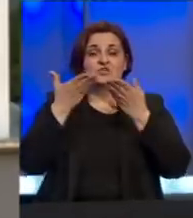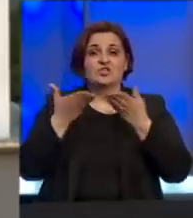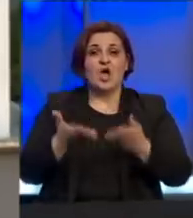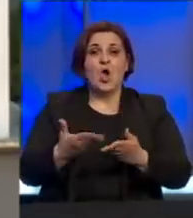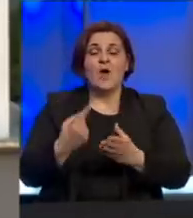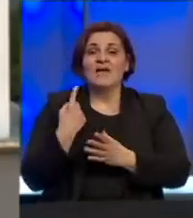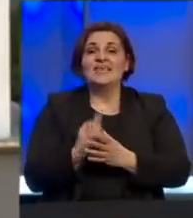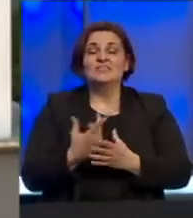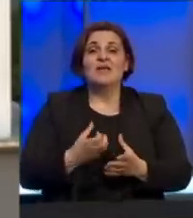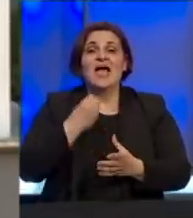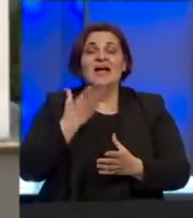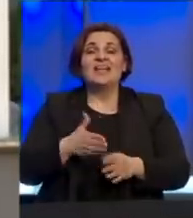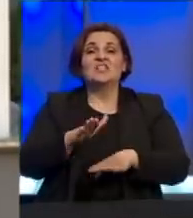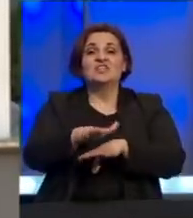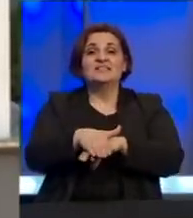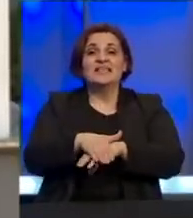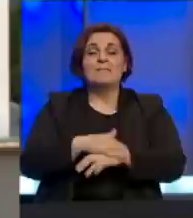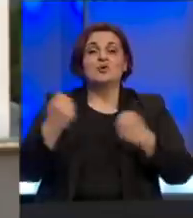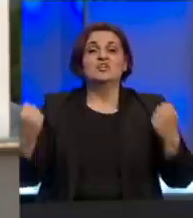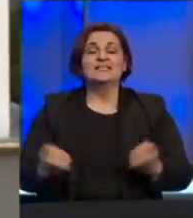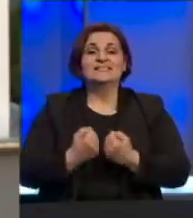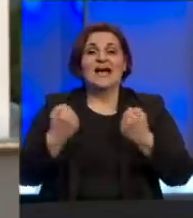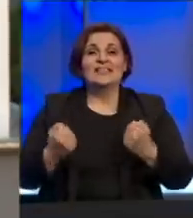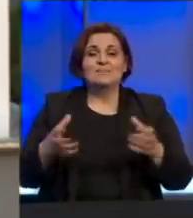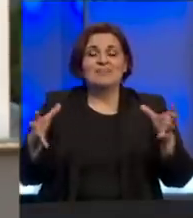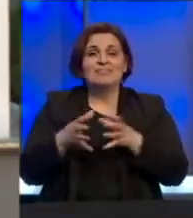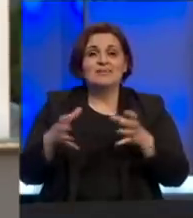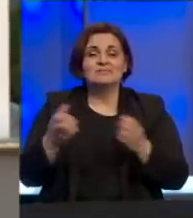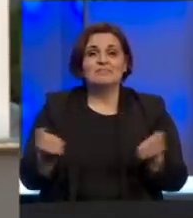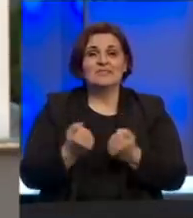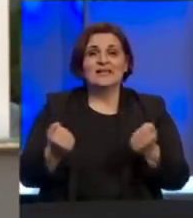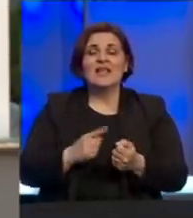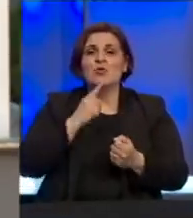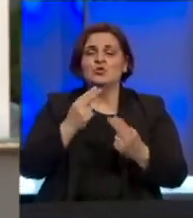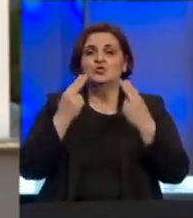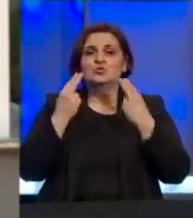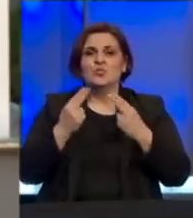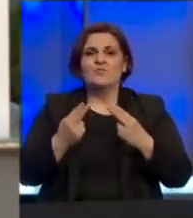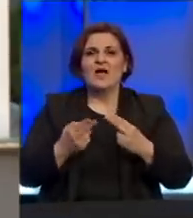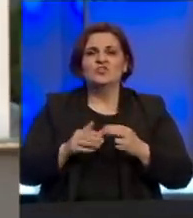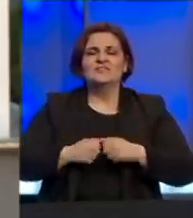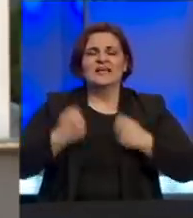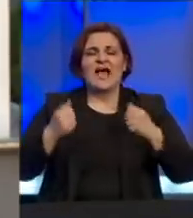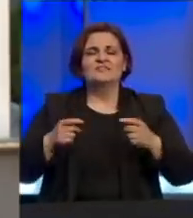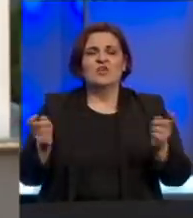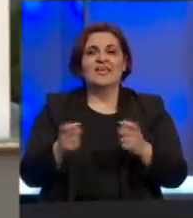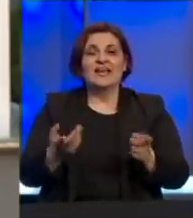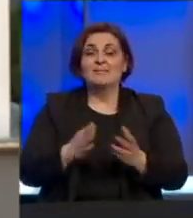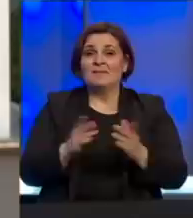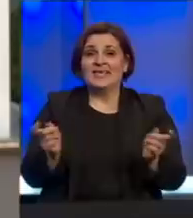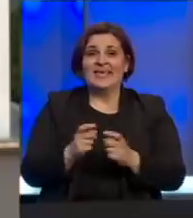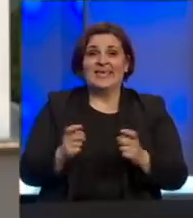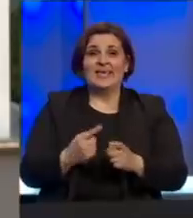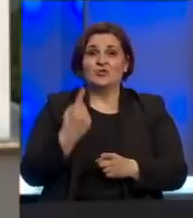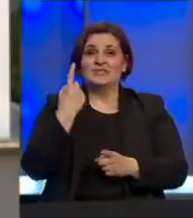izolacija odnosno kada će se početi sa trenizima timskim trenizima koji su ključni za razvoj igrača što znači da igrači